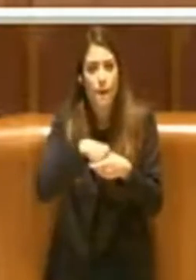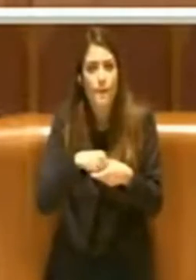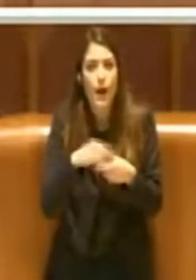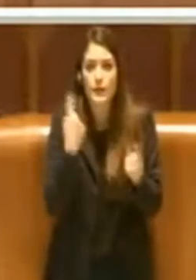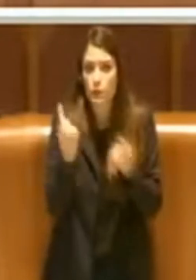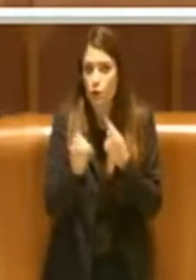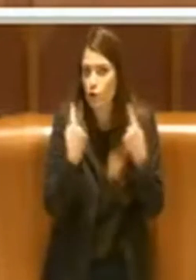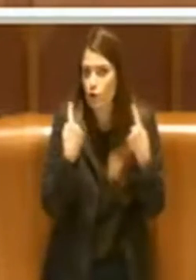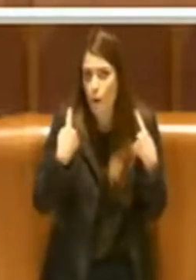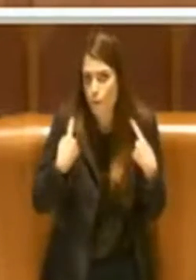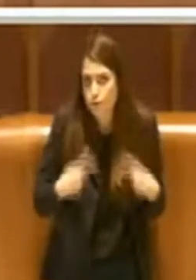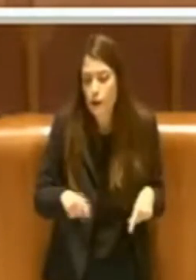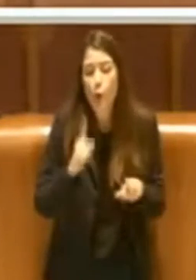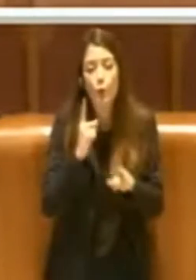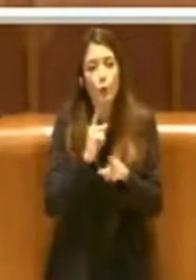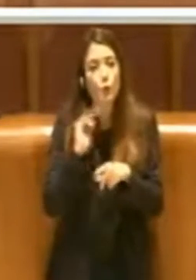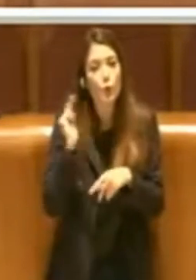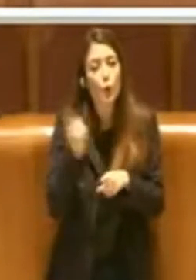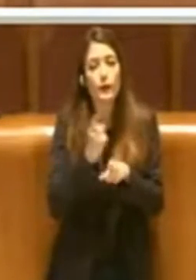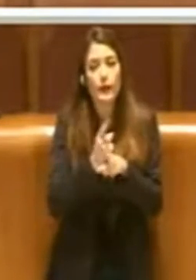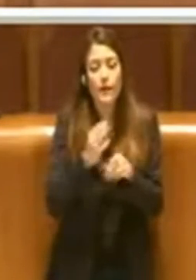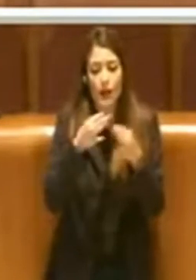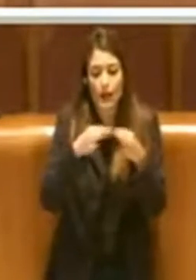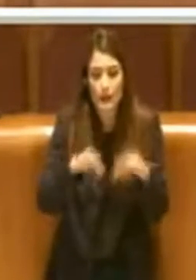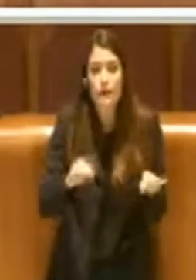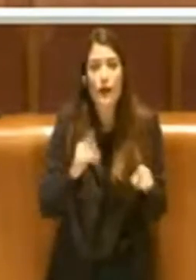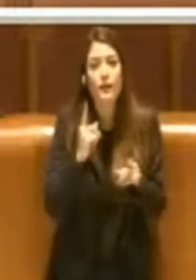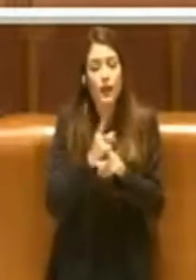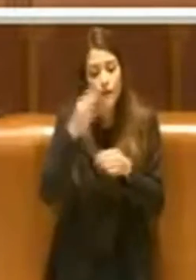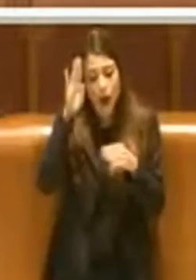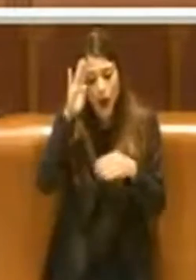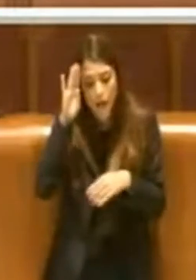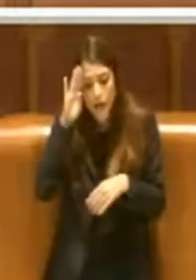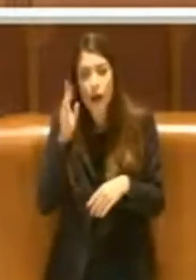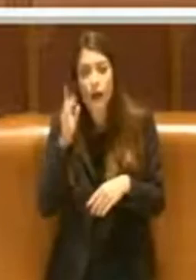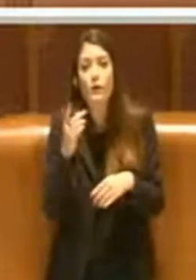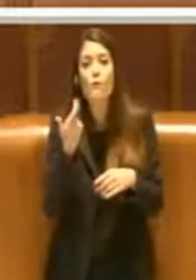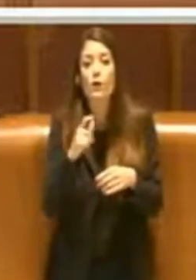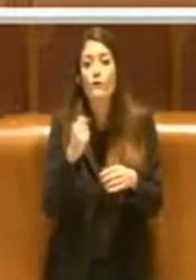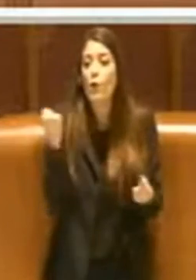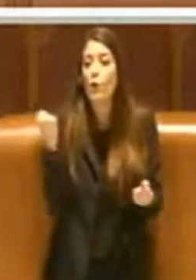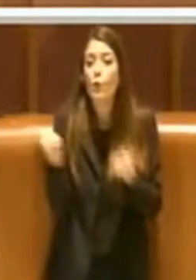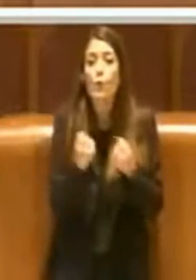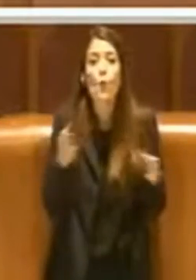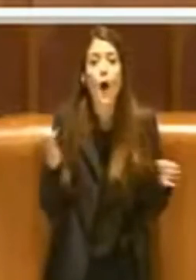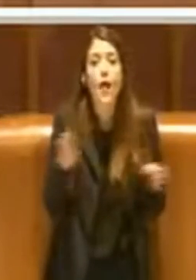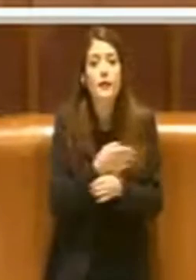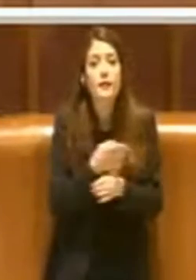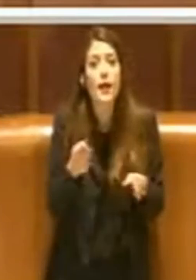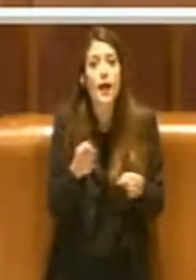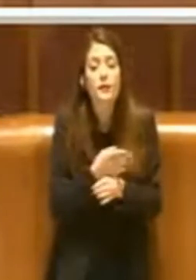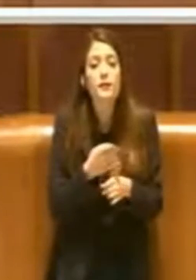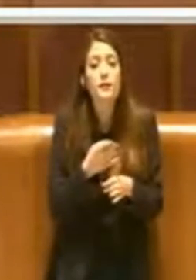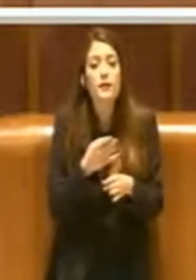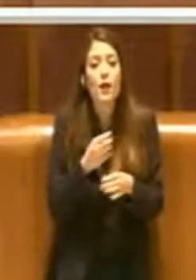una attenzione particolare, perché ogni nostro gesto in questi giorni può avere degli effetti